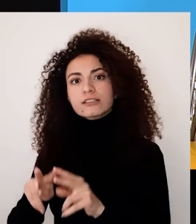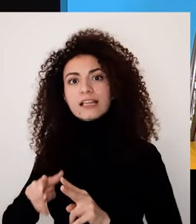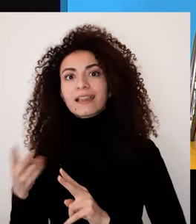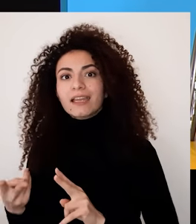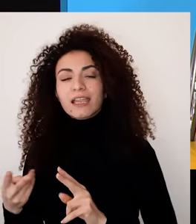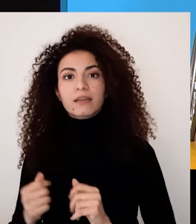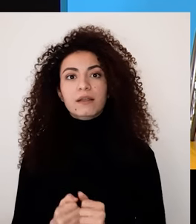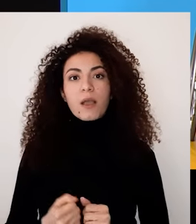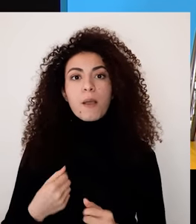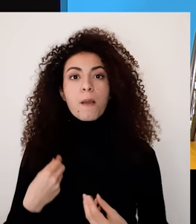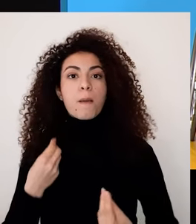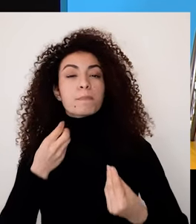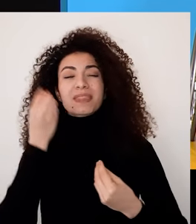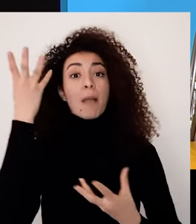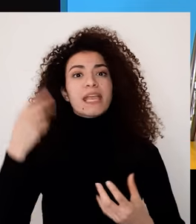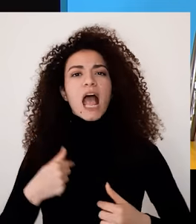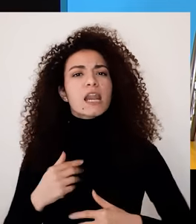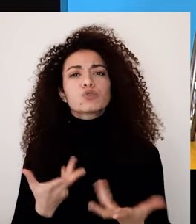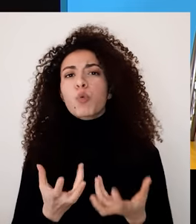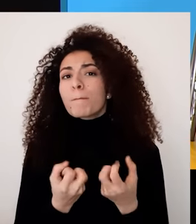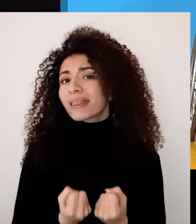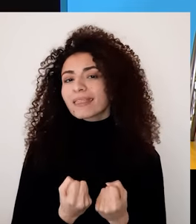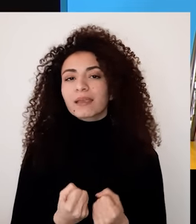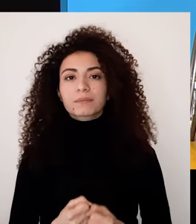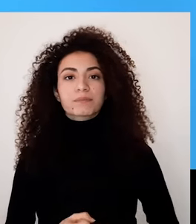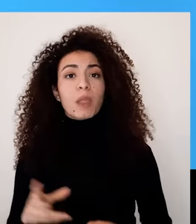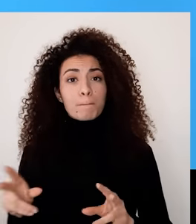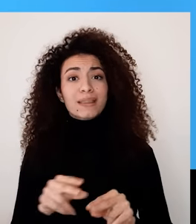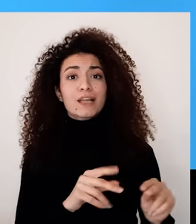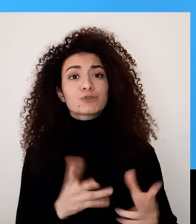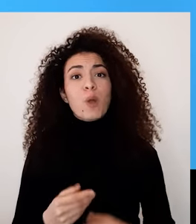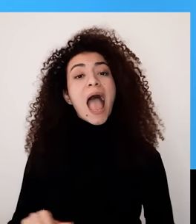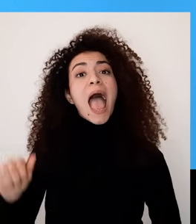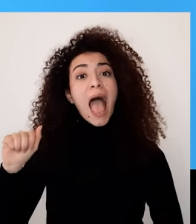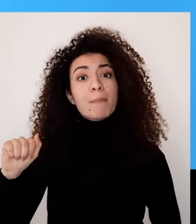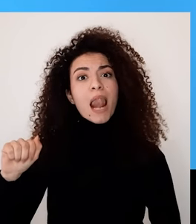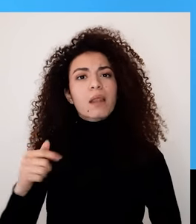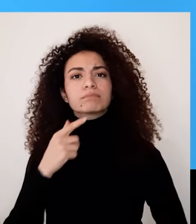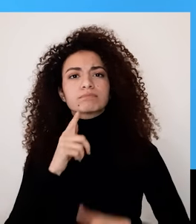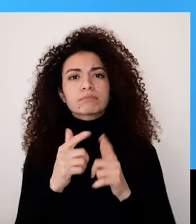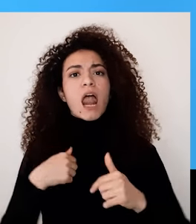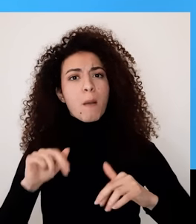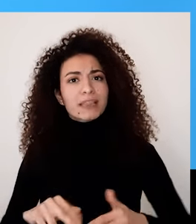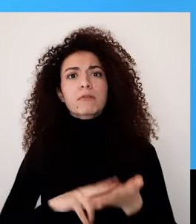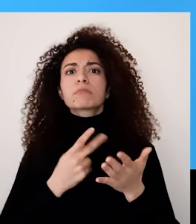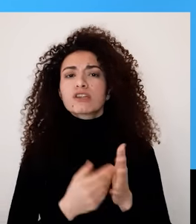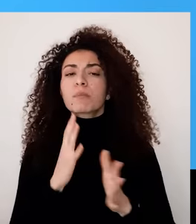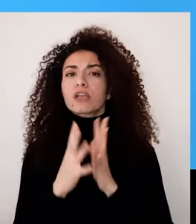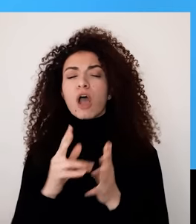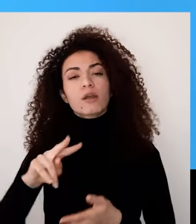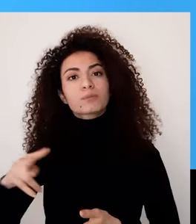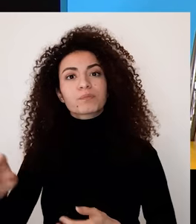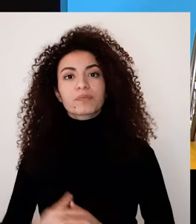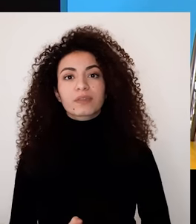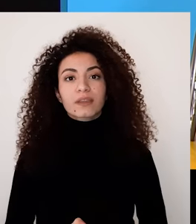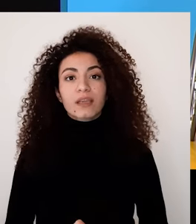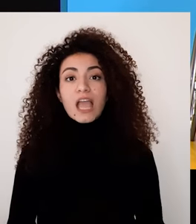أو فريقين وتعبيرهم عن حاجاتهم المتبادلة كما اختبرت أمل من خلال التعبير روادع عن حاجاتها لأمكانيات الوصول للمعلومات